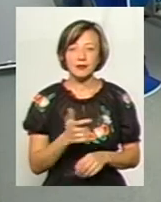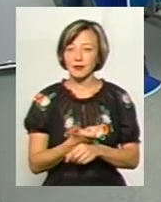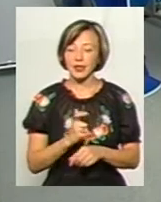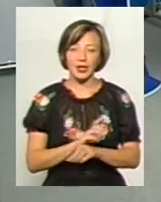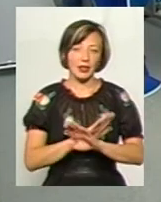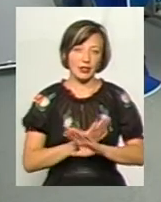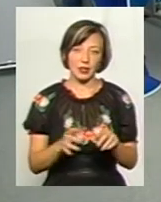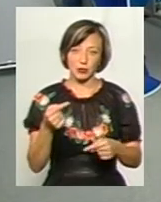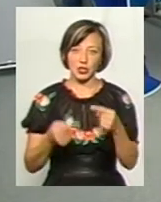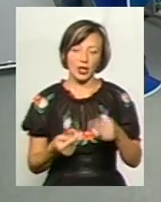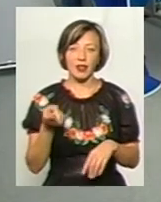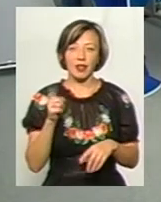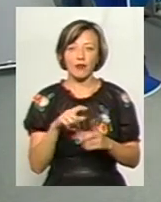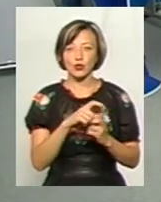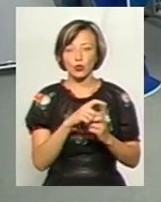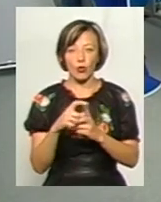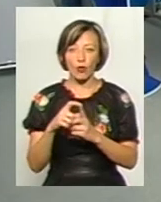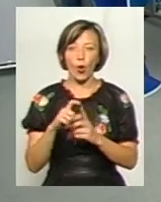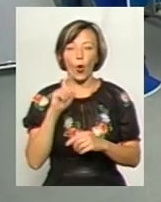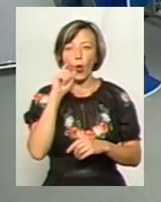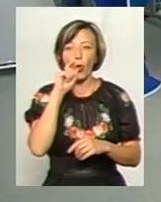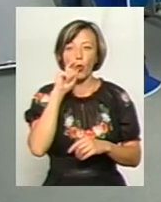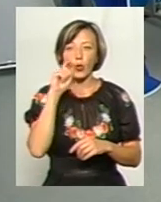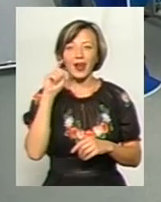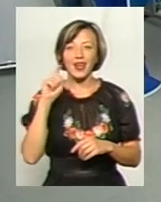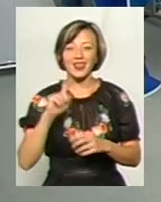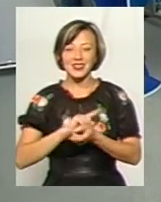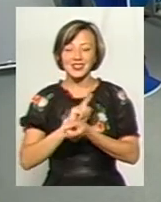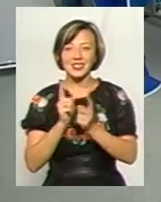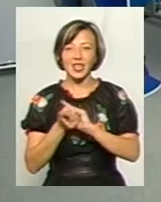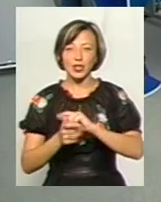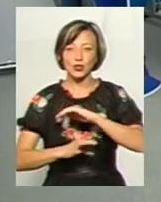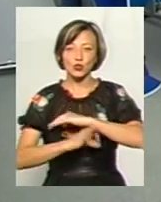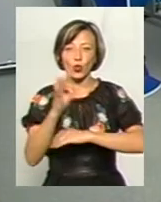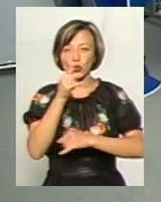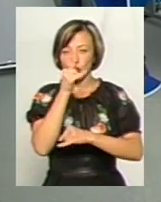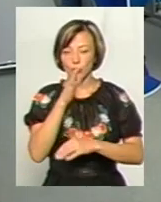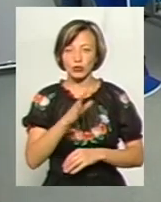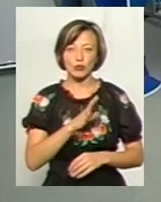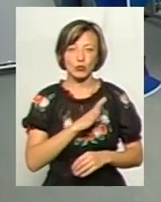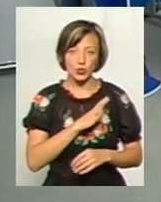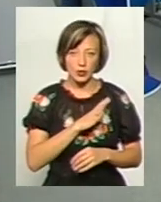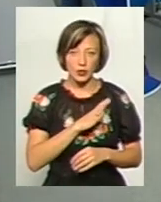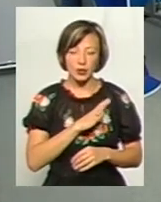не сперечатися. І навіть слово «українізація Сходу» не може сьогодні стояти,